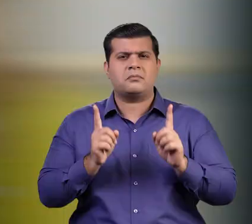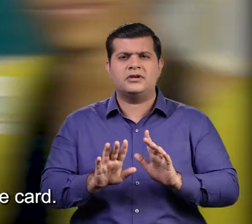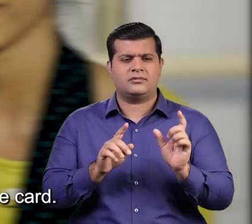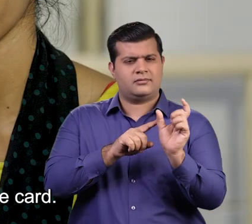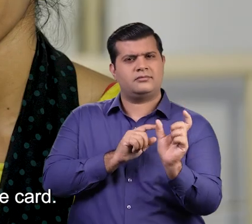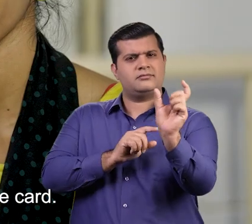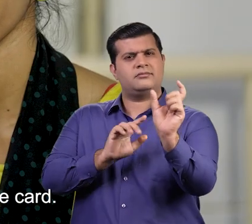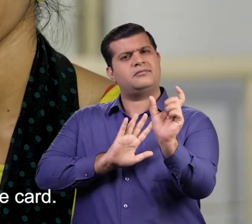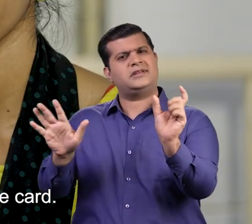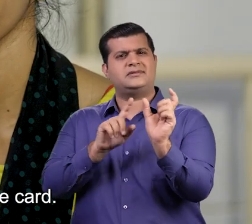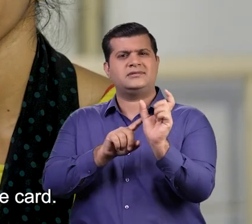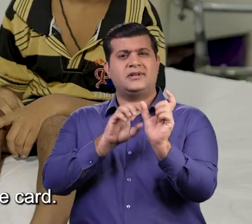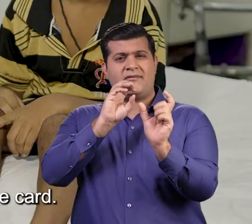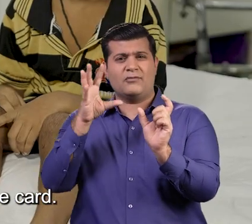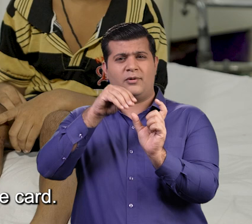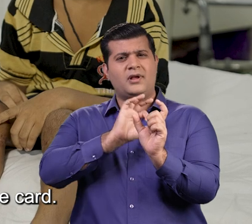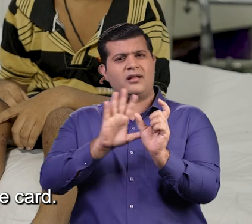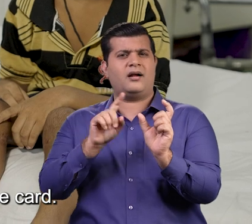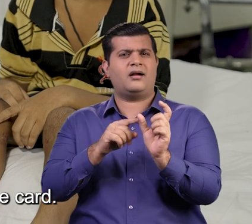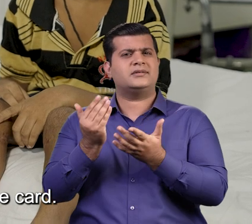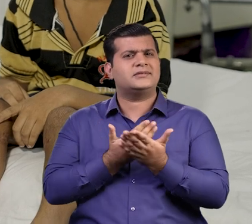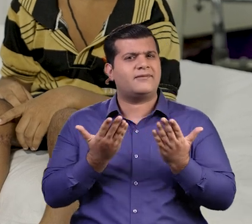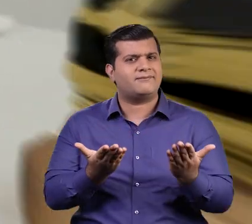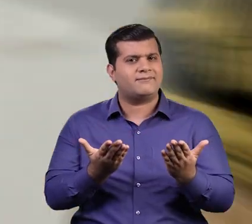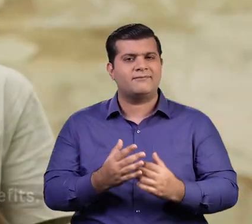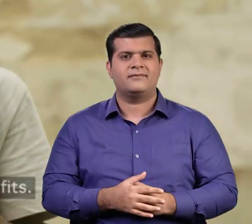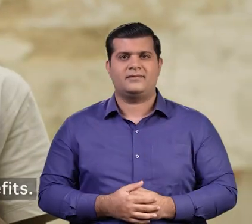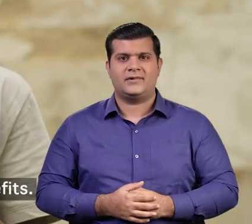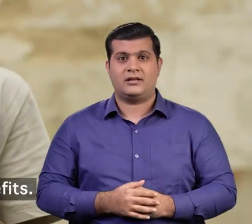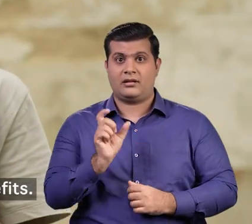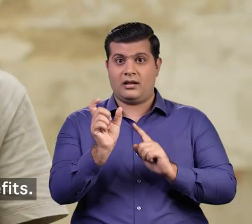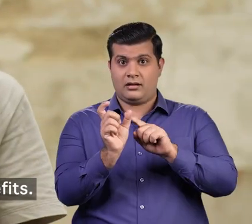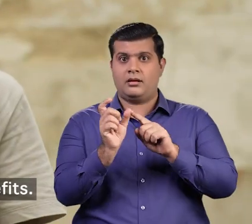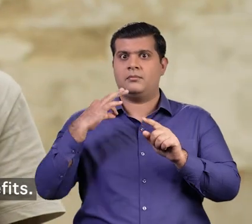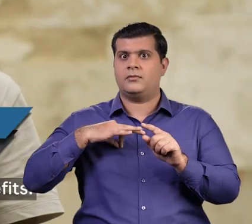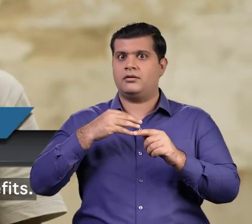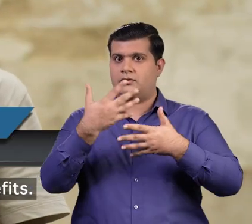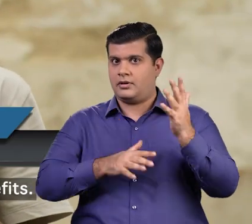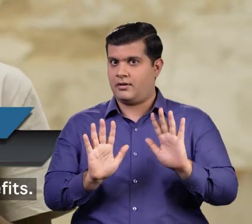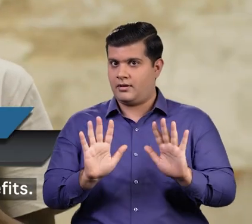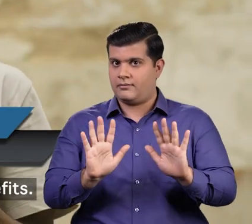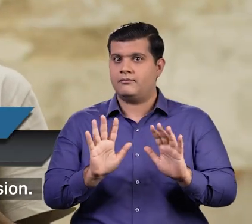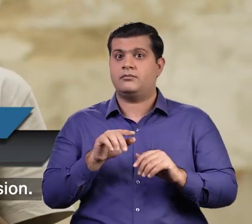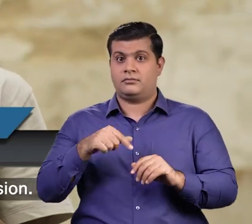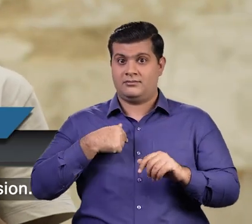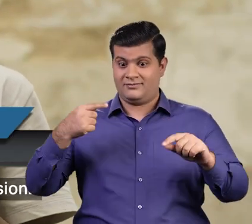नहीं है सिर्फ इस एक card से उनकी सुरक्ष भी सुनिश्चित होगी इस card से मेरे को बहुत फैदा है